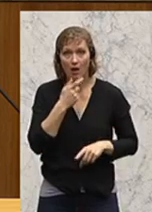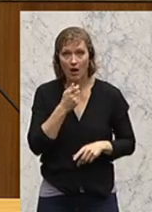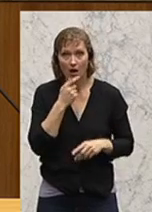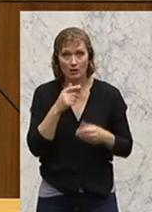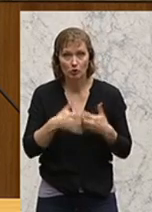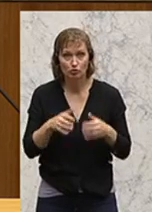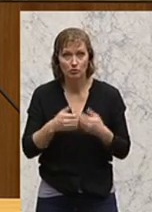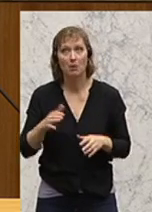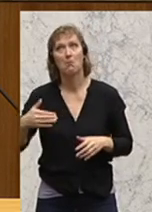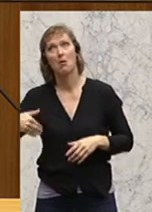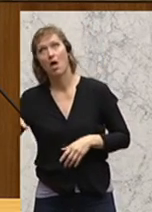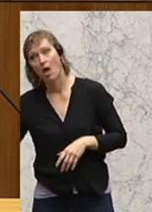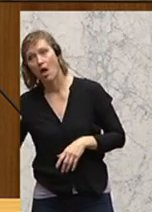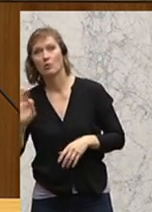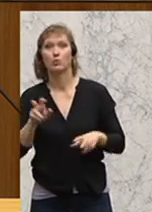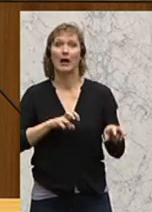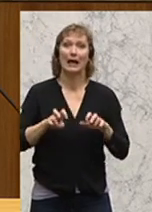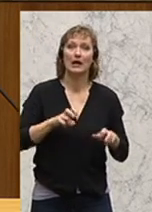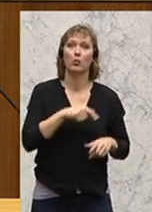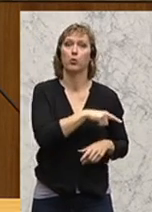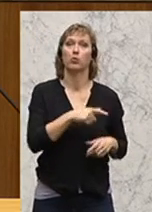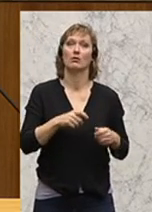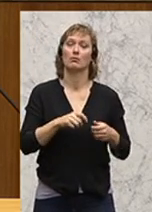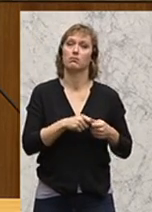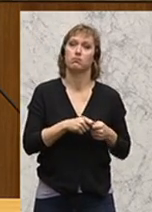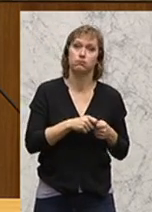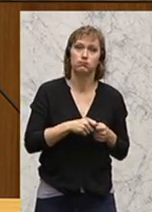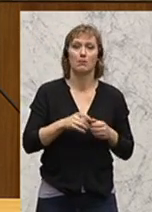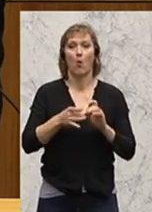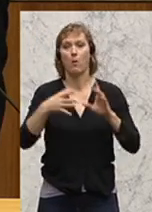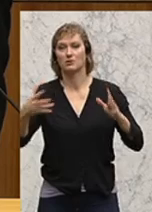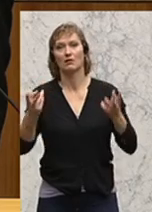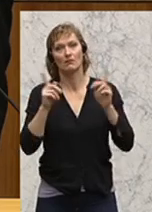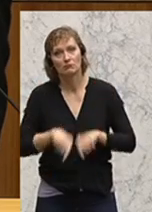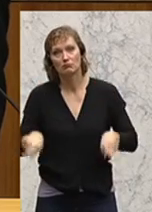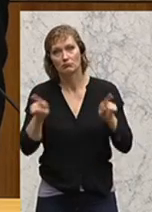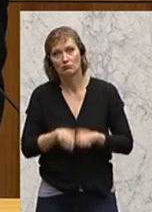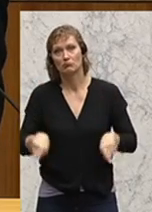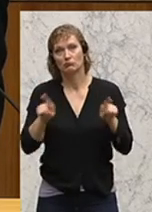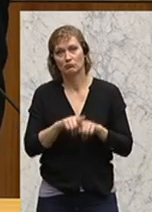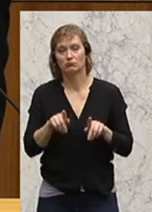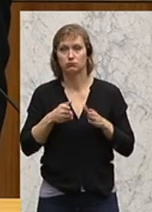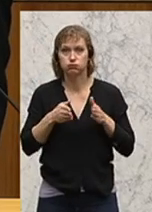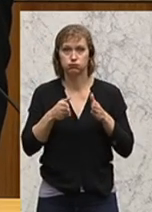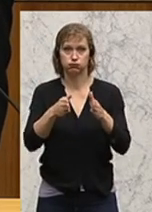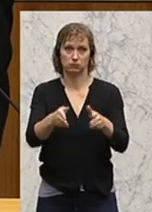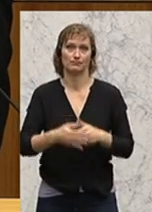zwischen Mehrheit oder, wenn Sie wollen, Regierungsfraktionen, Opposition, weiter drauf geblieben.